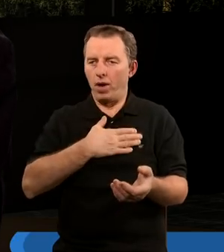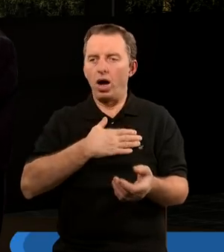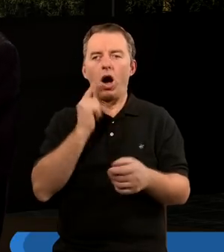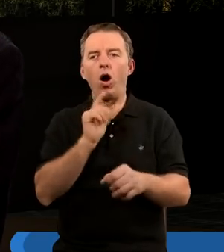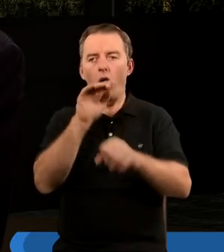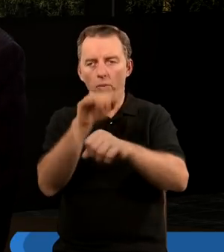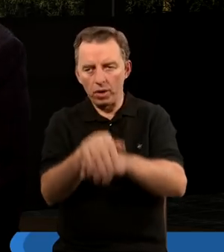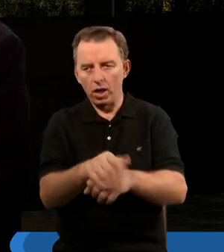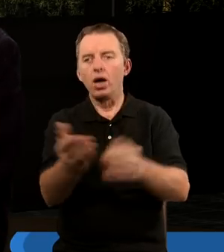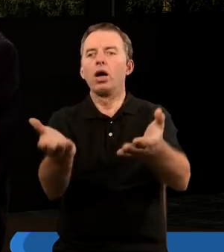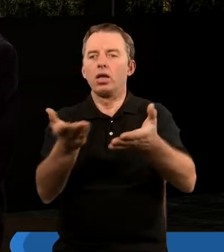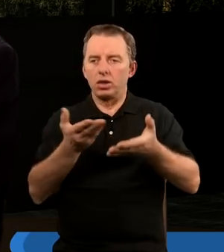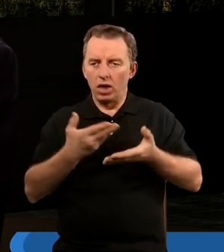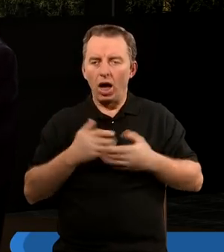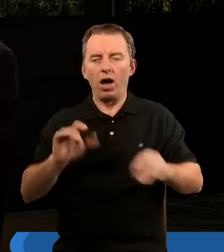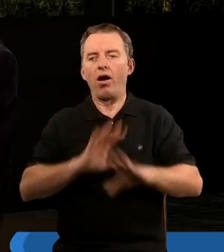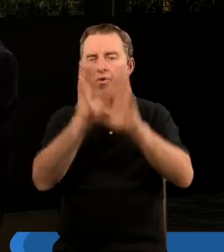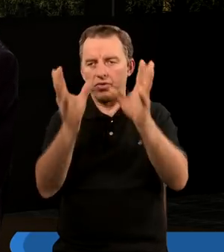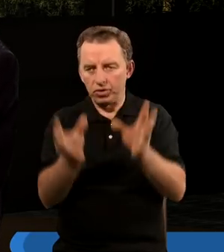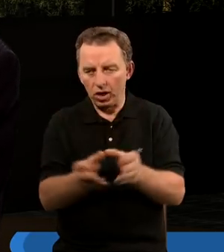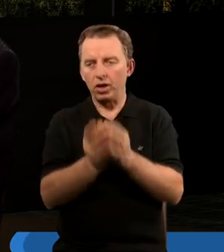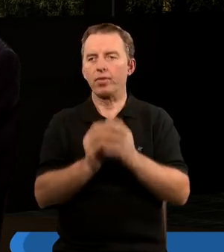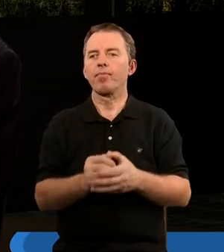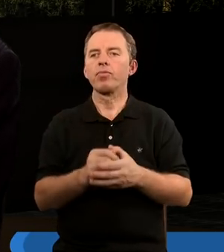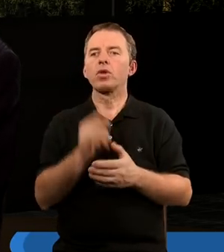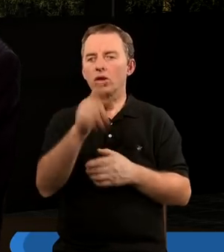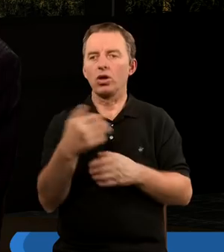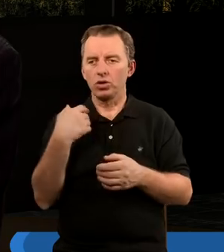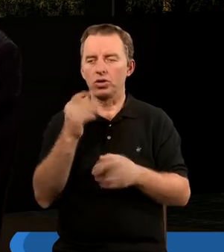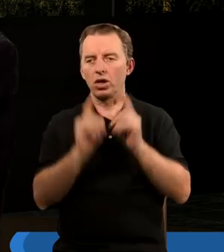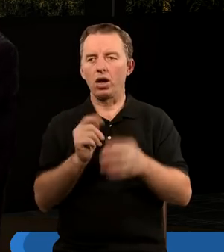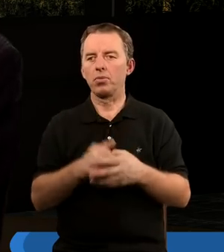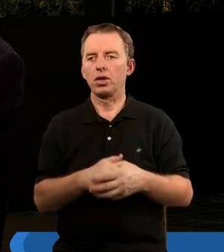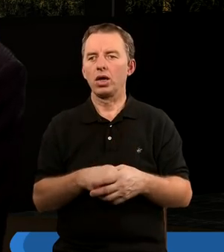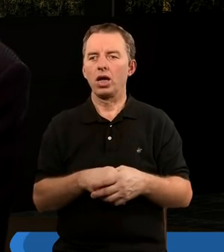obiecywał, że dano mu to wszystko. Zagłoba sprzedawał Niderlandy.